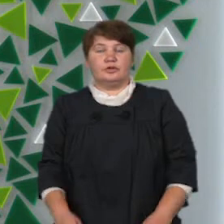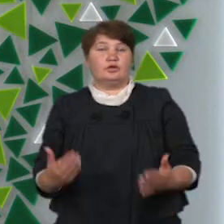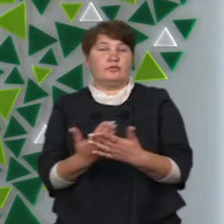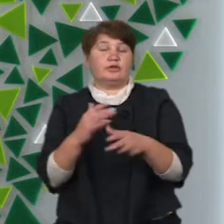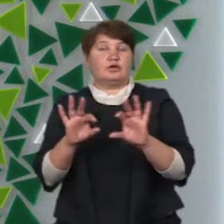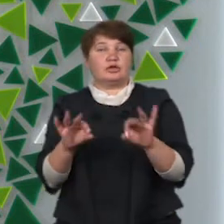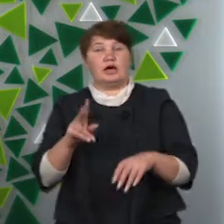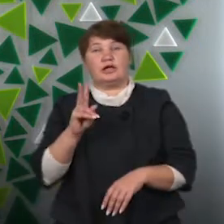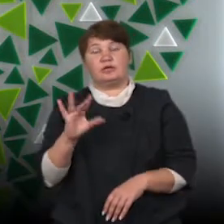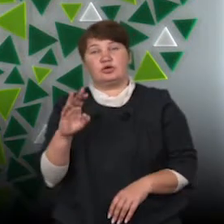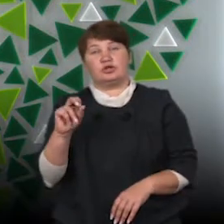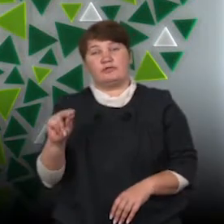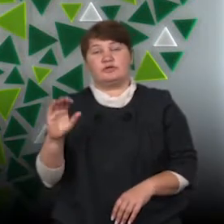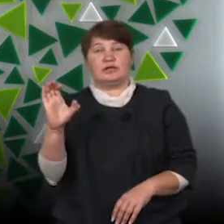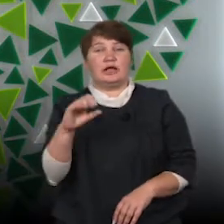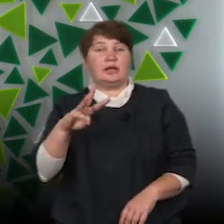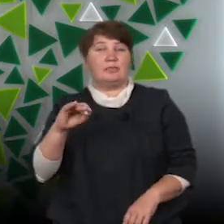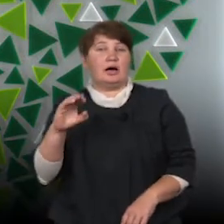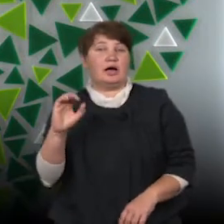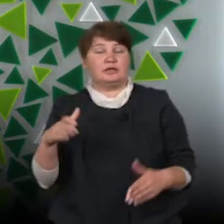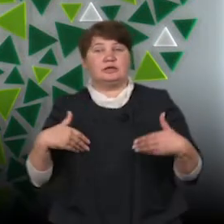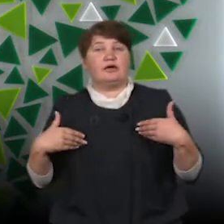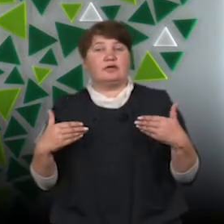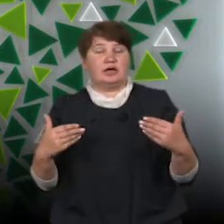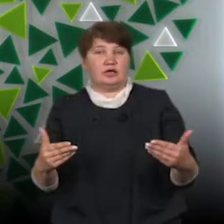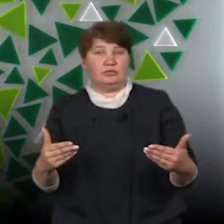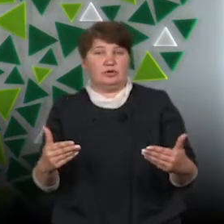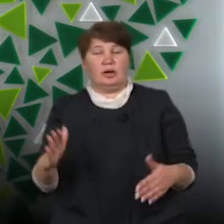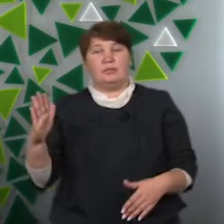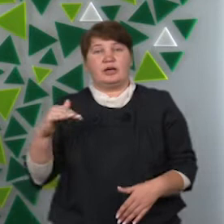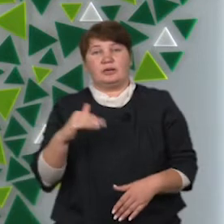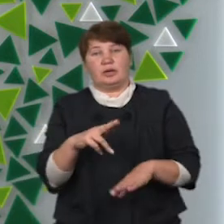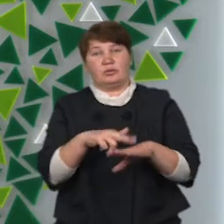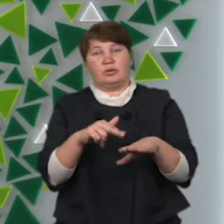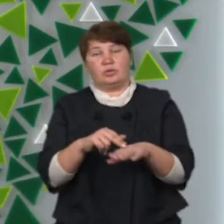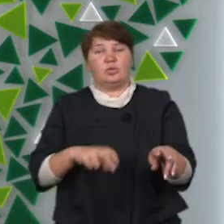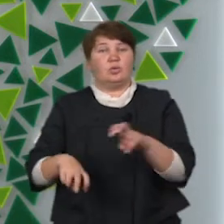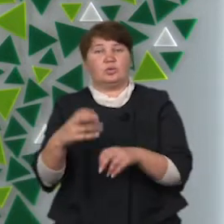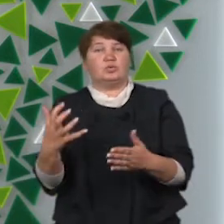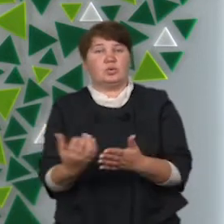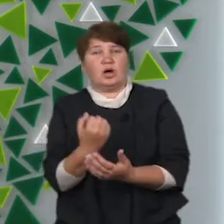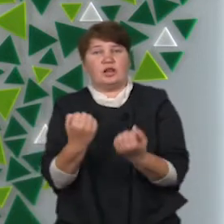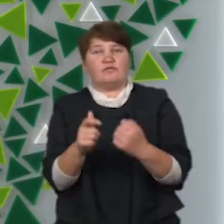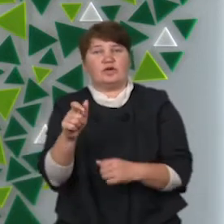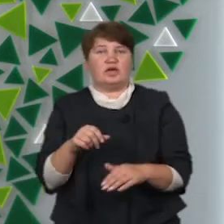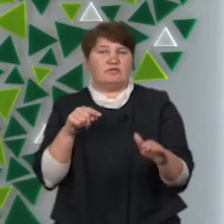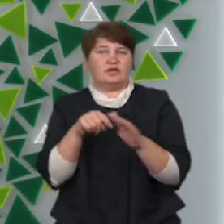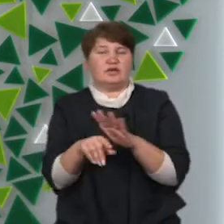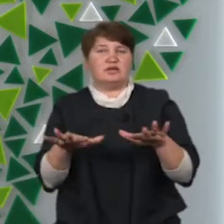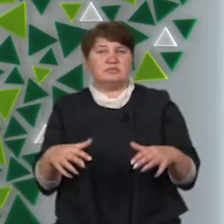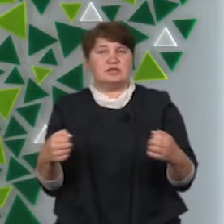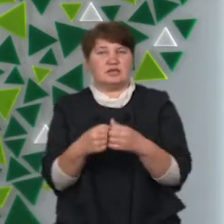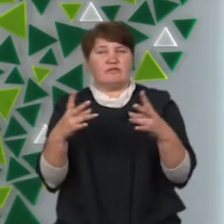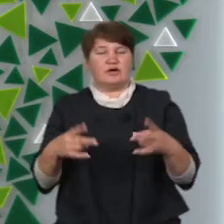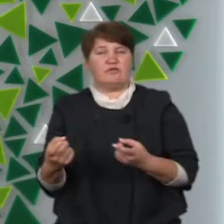У студії Каріна Борисович та Світлана Магас. Вітаємо. Прикарпатські поліцейські розшукали водія, який втійки з місця аварії у